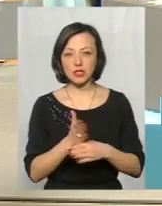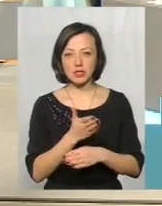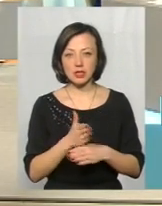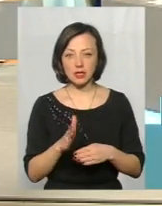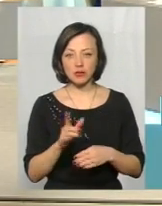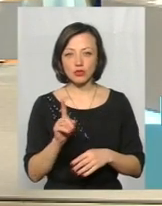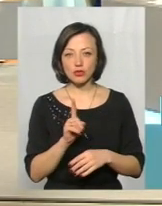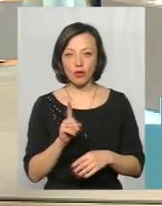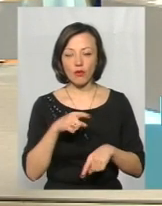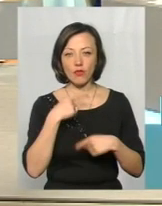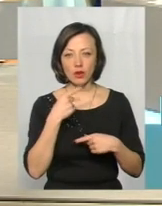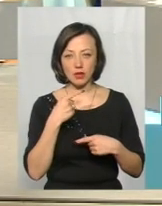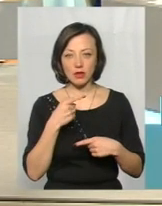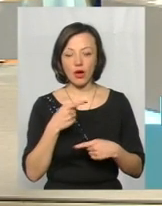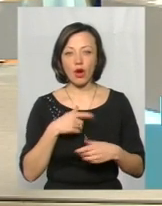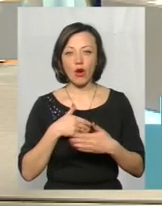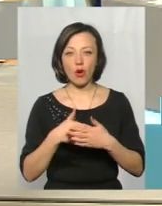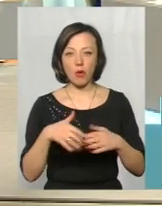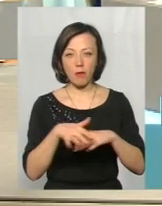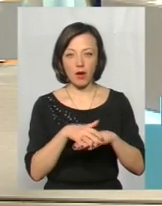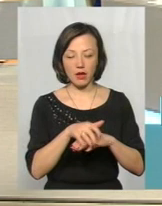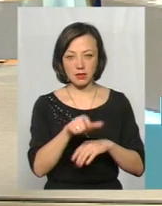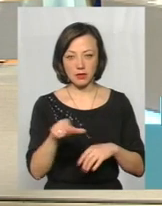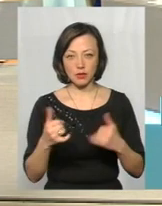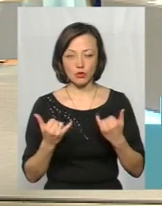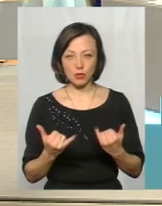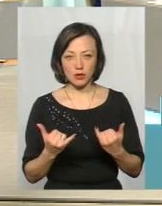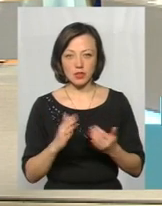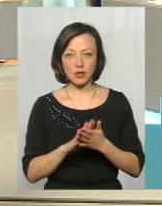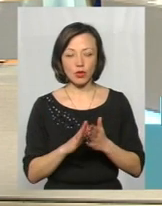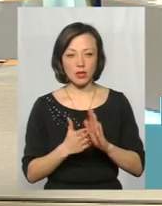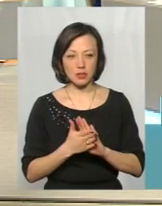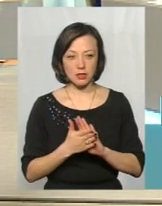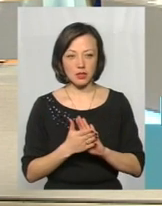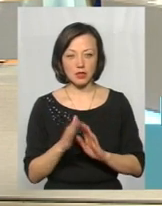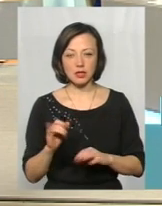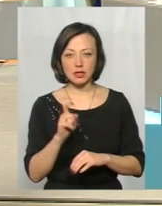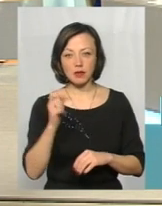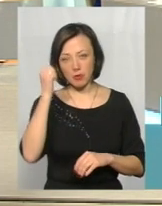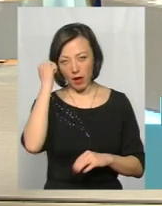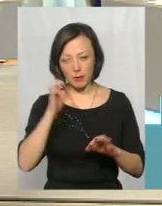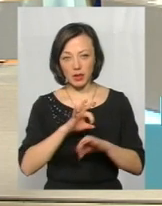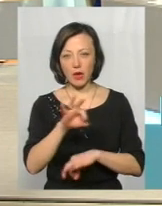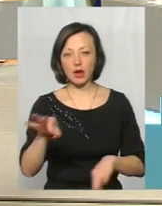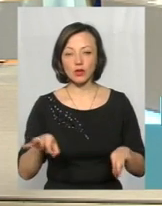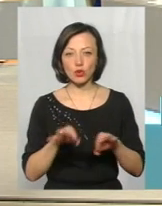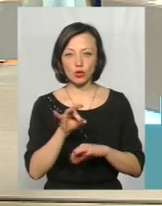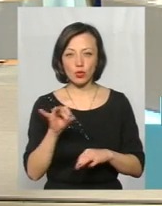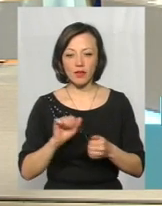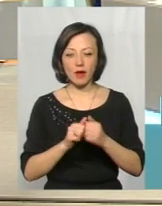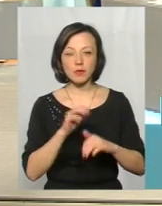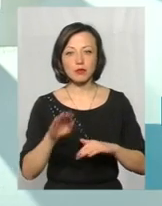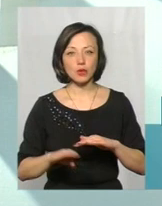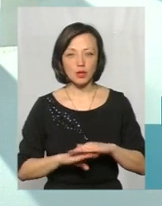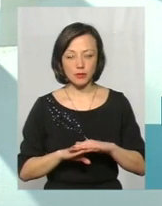того, що говорить громадськість на сьогодні ситуації із пам'ятками архітектори в Комісі